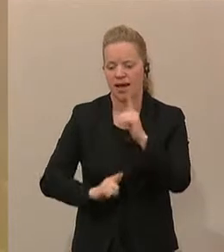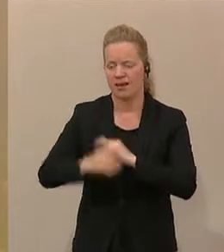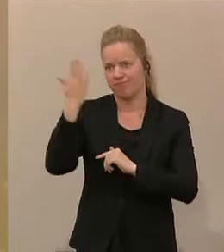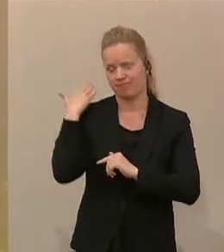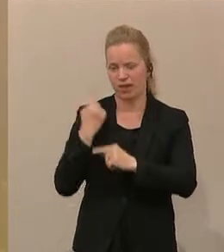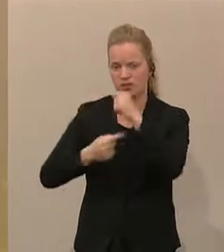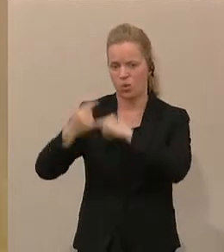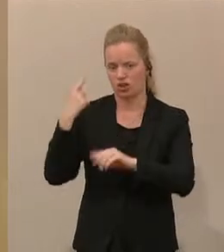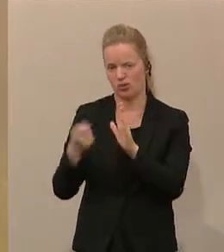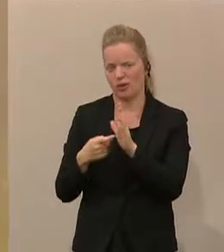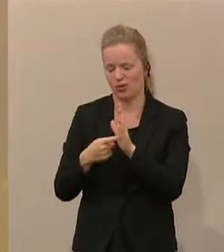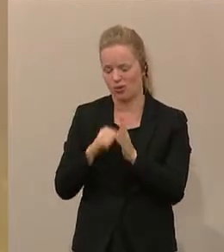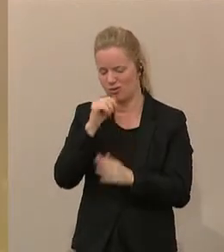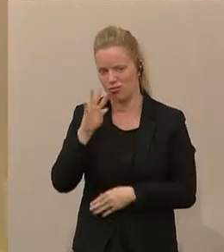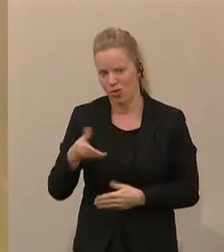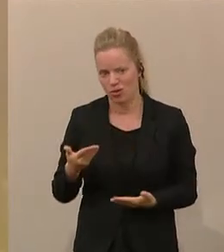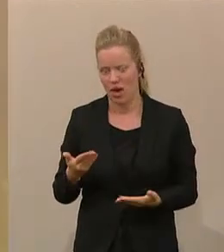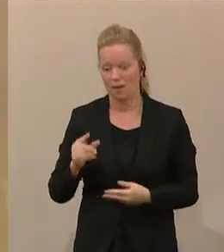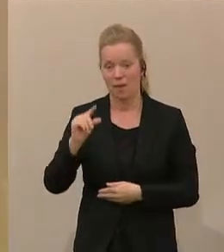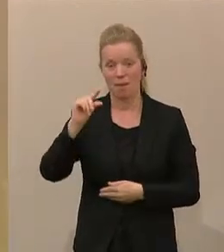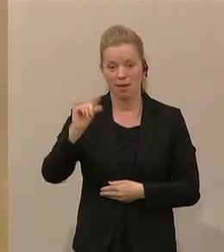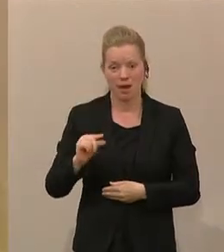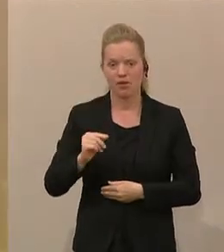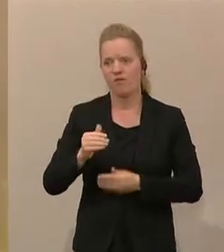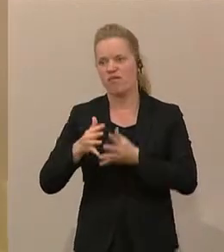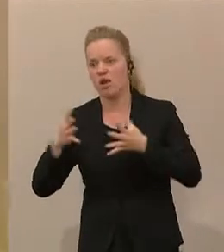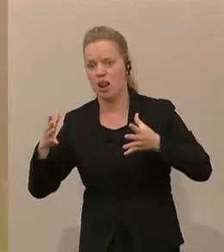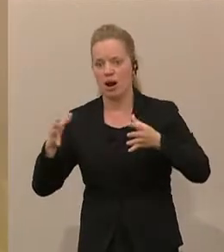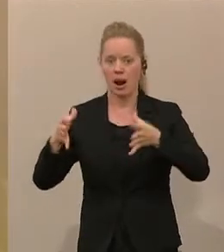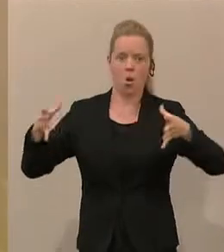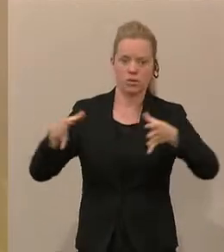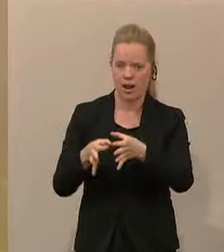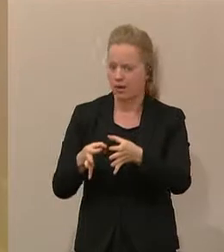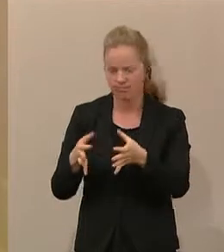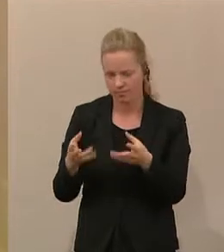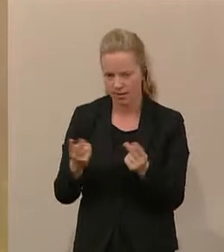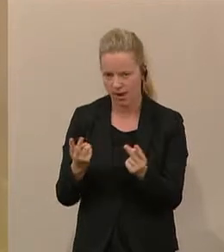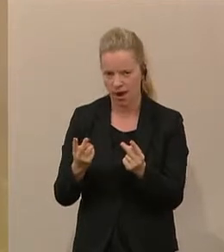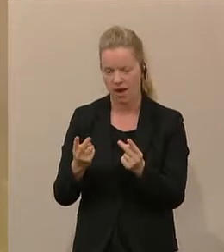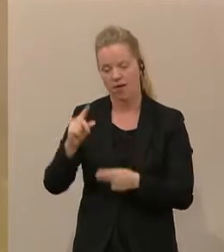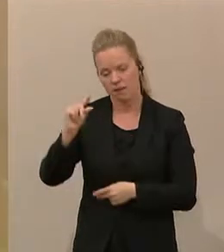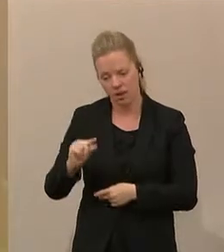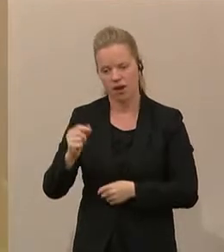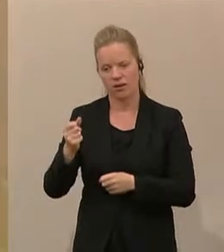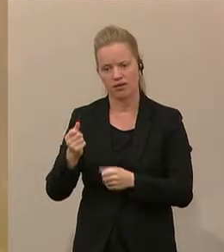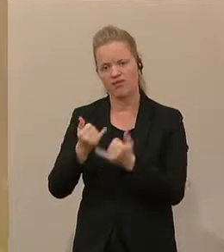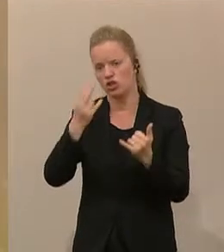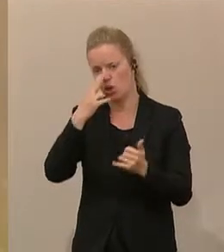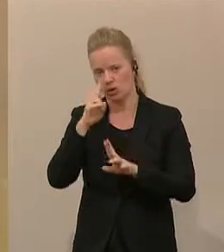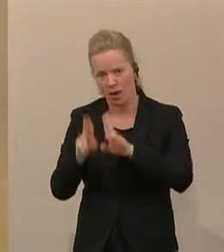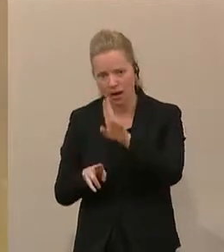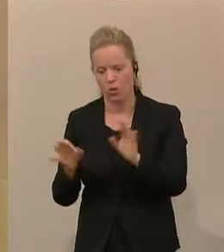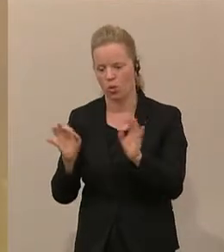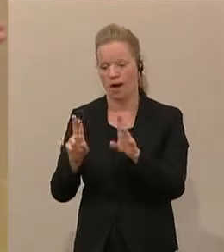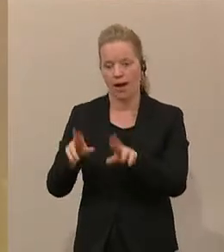gegeben. Allerdings, die Größe einer Minderheit darf nicht ausschlaggebend sein, wie diese Minderheit behandelt wird oder welche Rechte